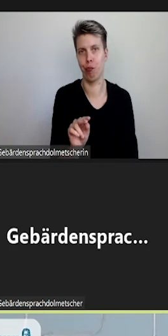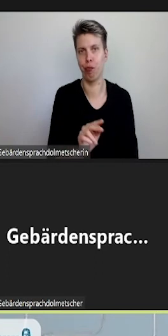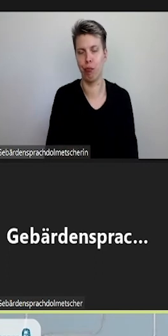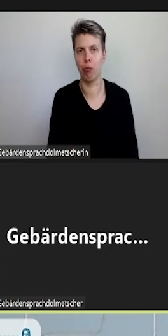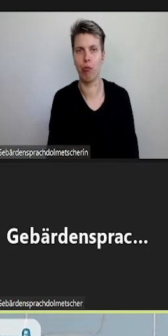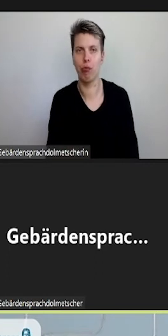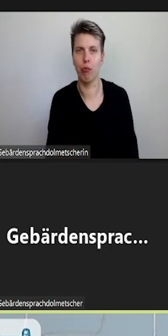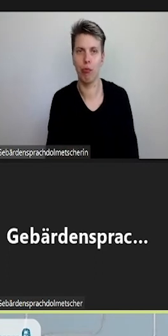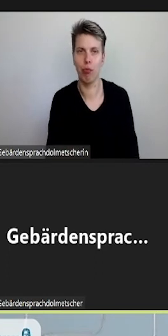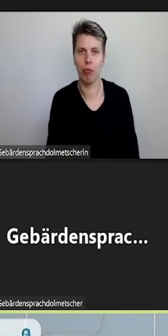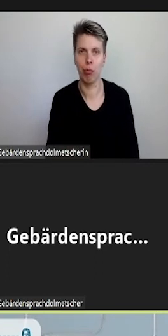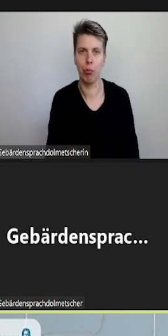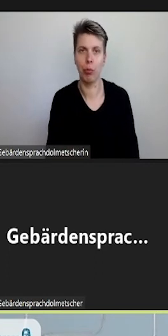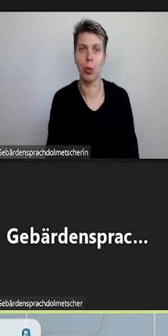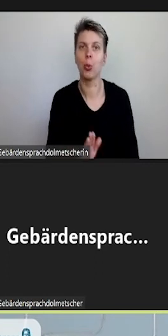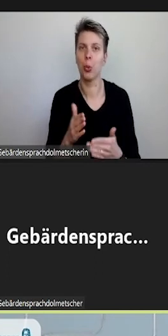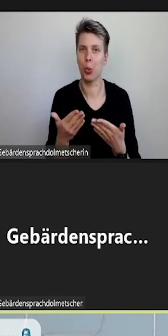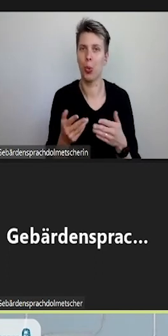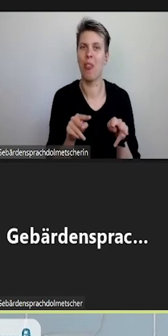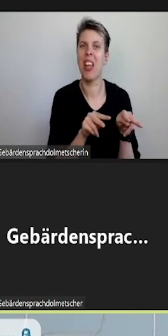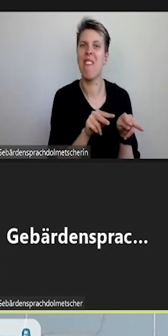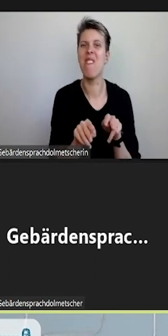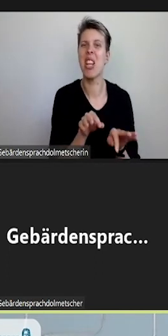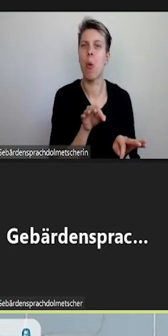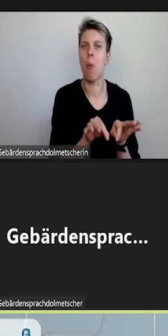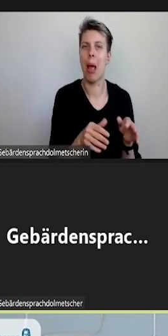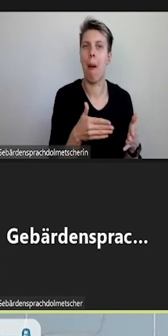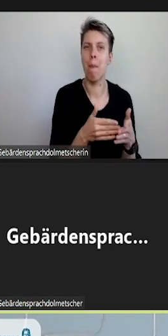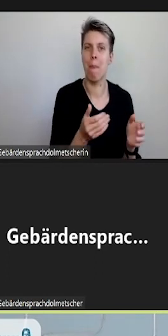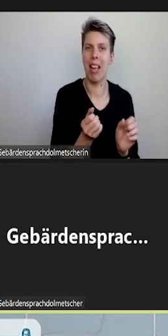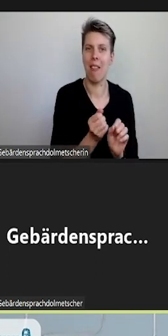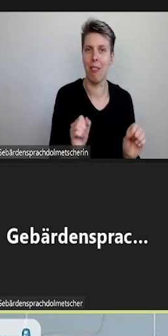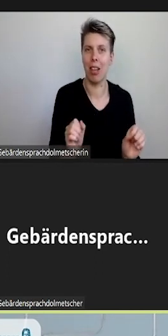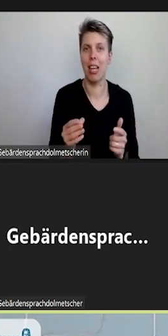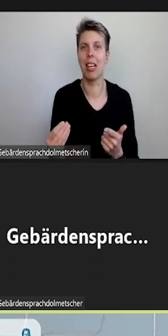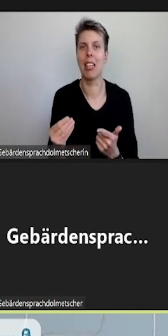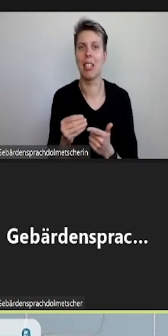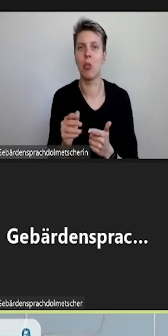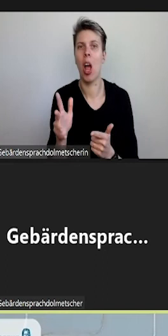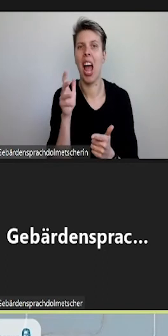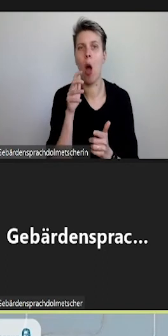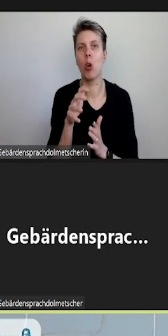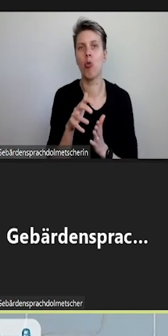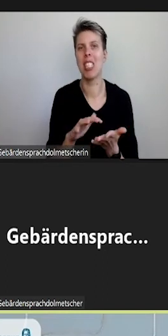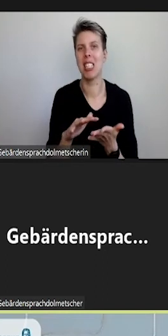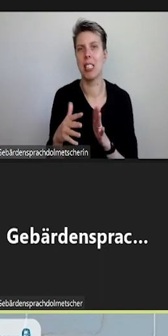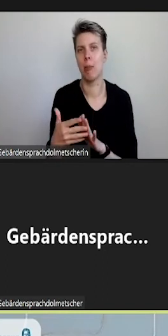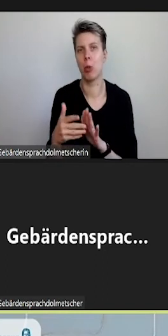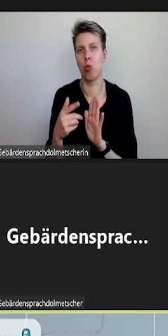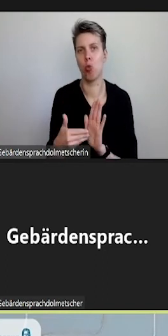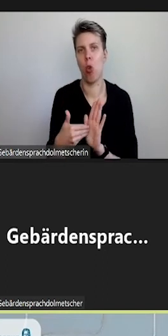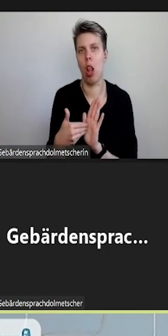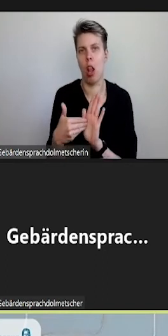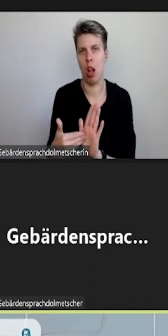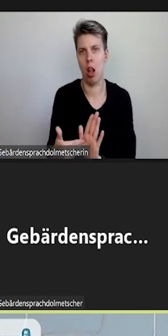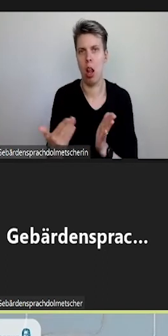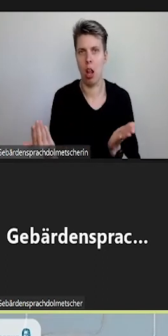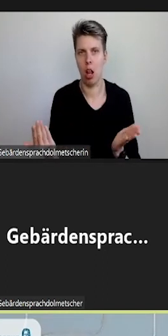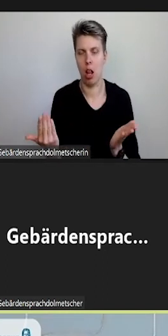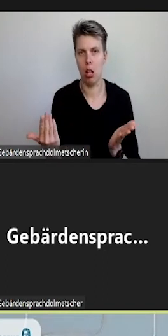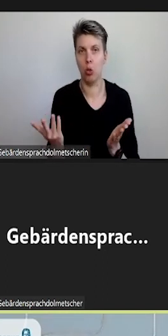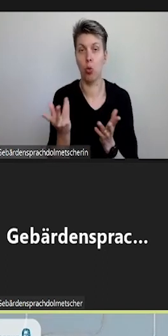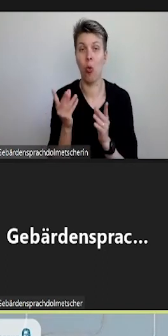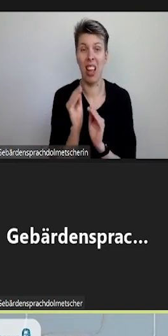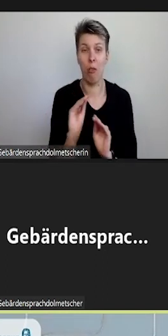Neben dem barrierefreien Videoplayer sollte auch eine Audio Deskription zur Verfügung gestellt werden, damit wichtige